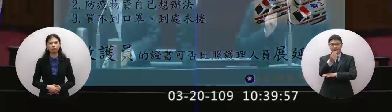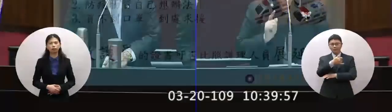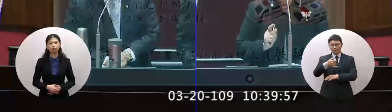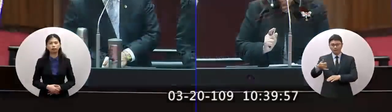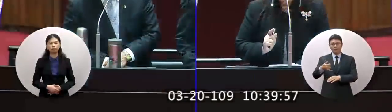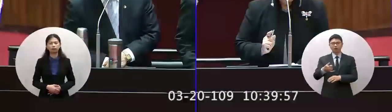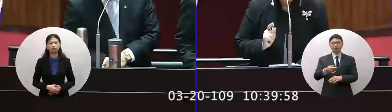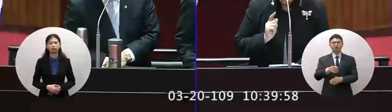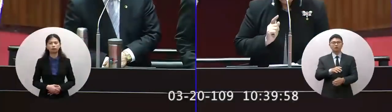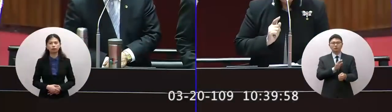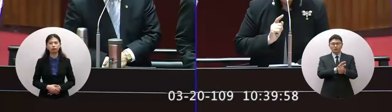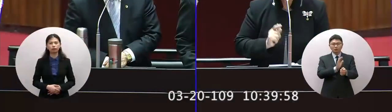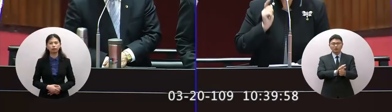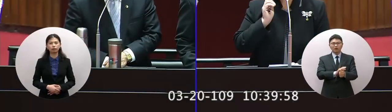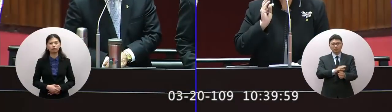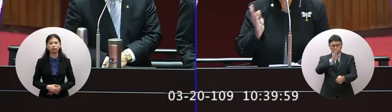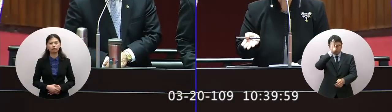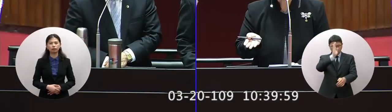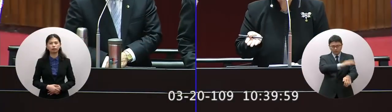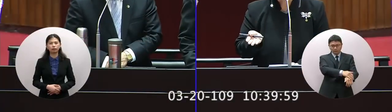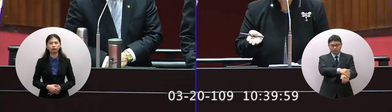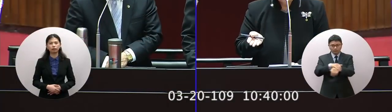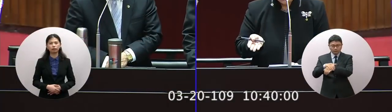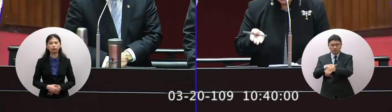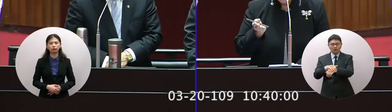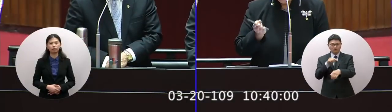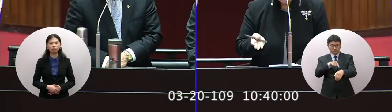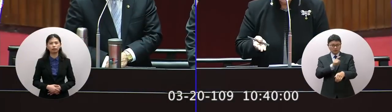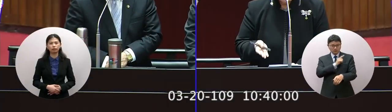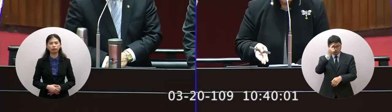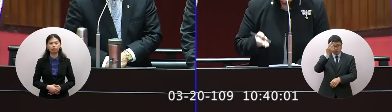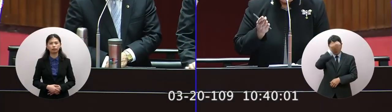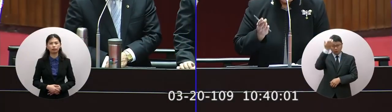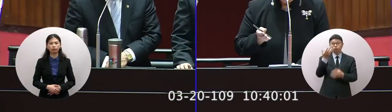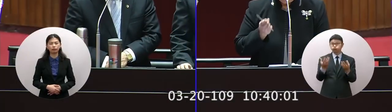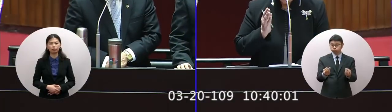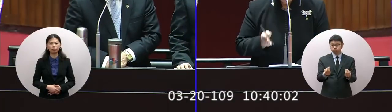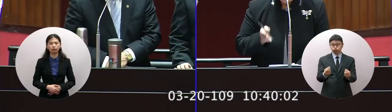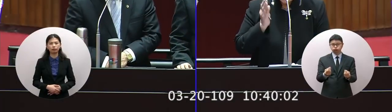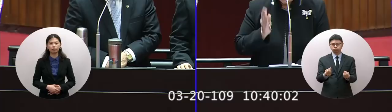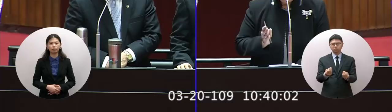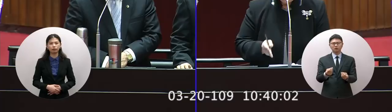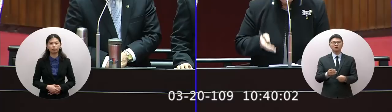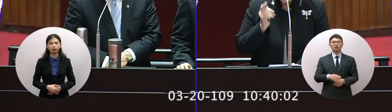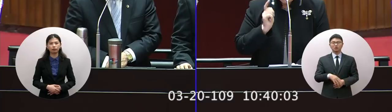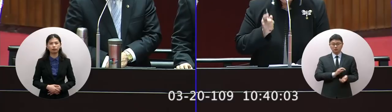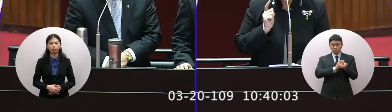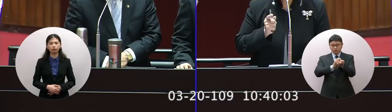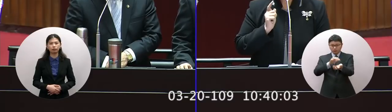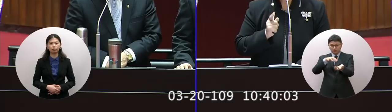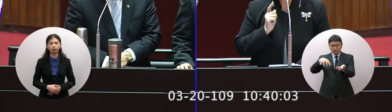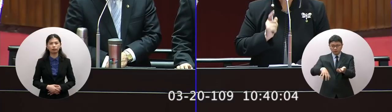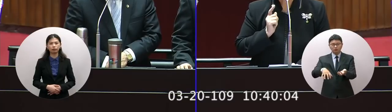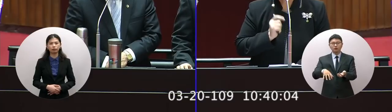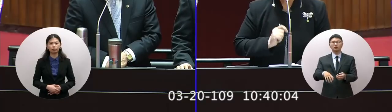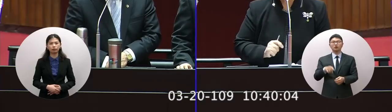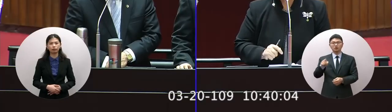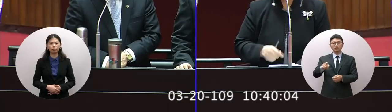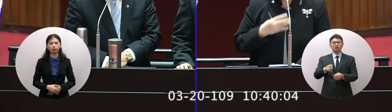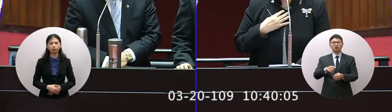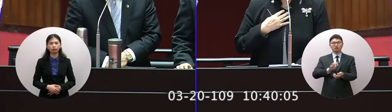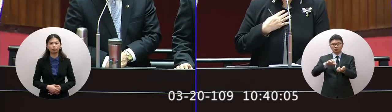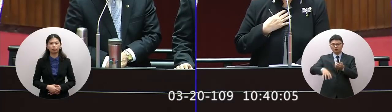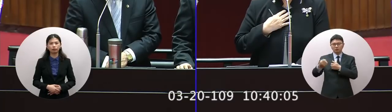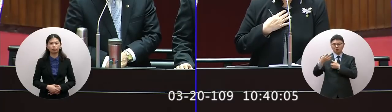一個病者那個病者他就沒發燒了結果沒多久病人跟他說你帶到新冠病